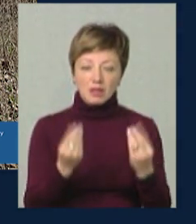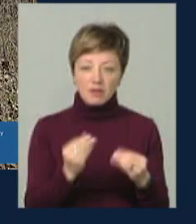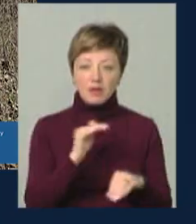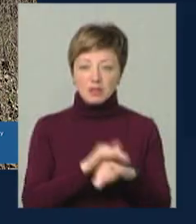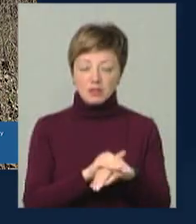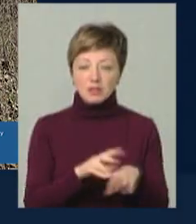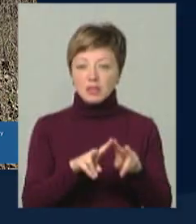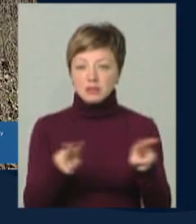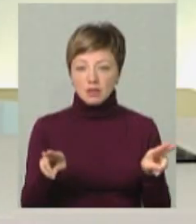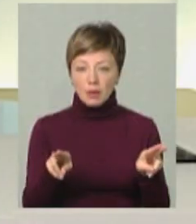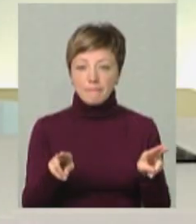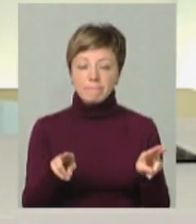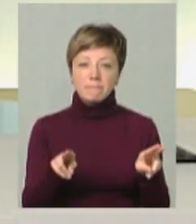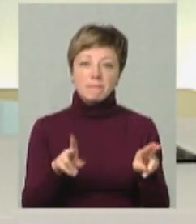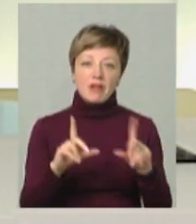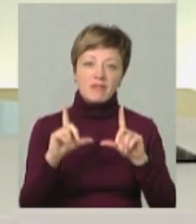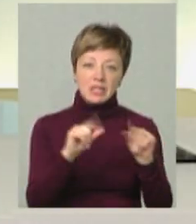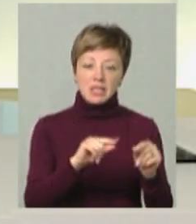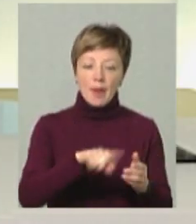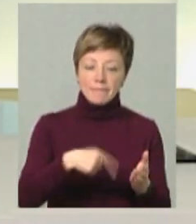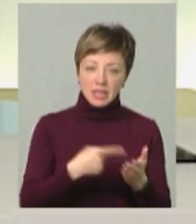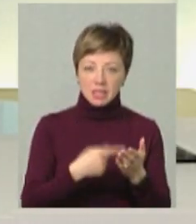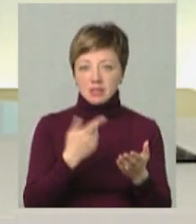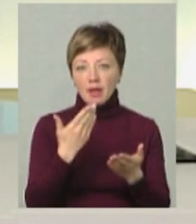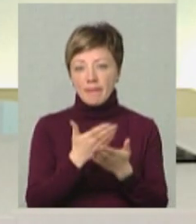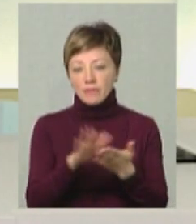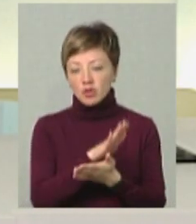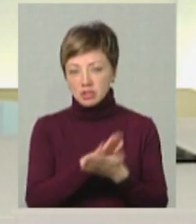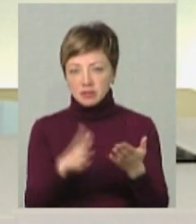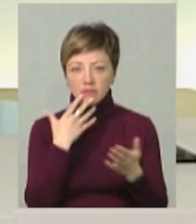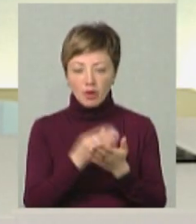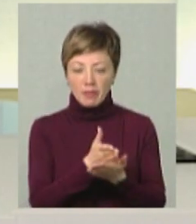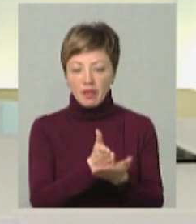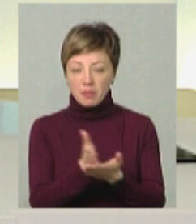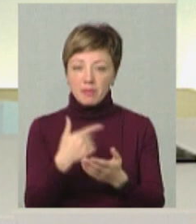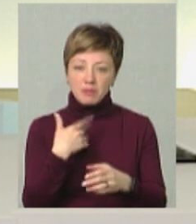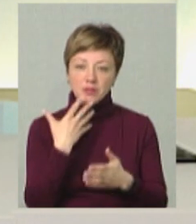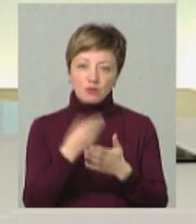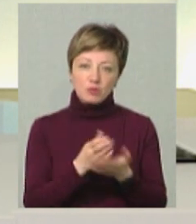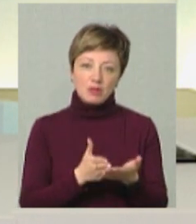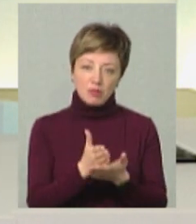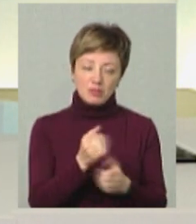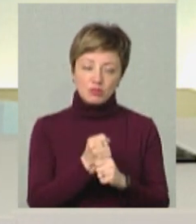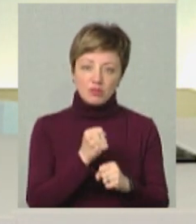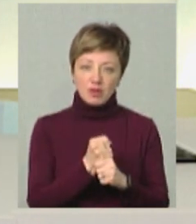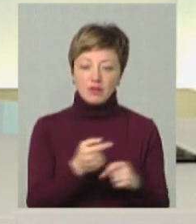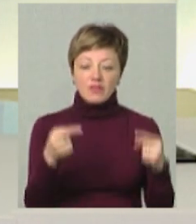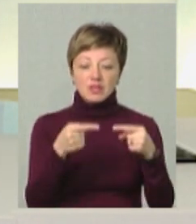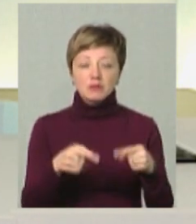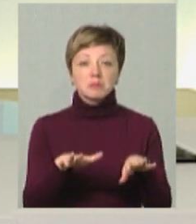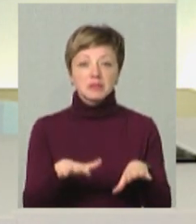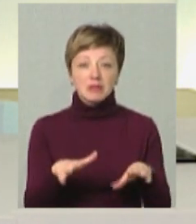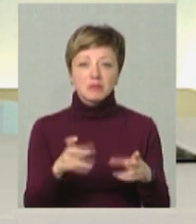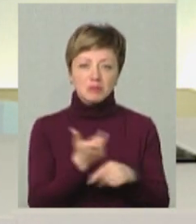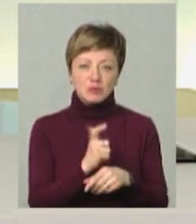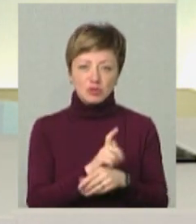Фактично, вони так само десь виїзди з міста, як мене є інформація, так само працювали по своєму напрямку. Ми працювали по своєму напрямку, визначили ділянки, які